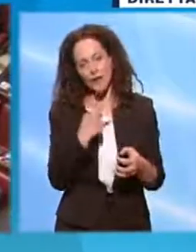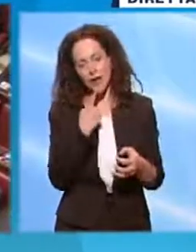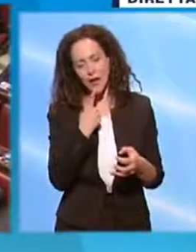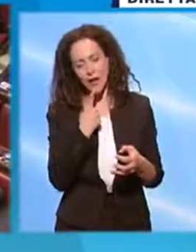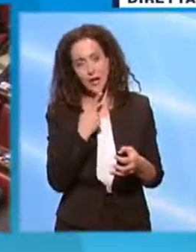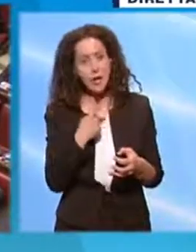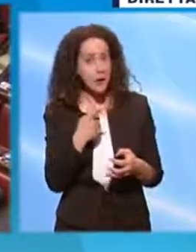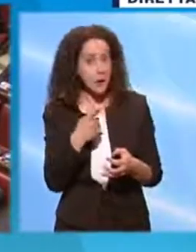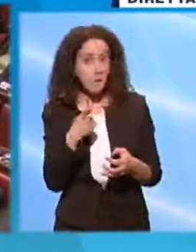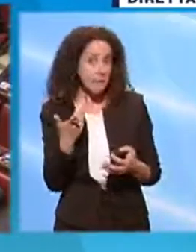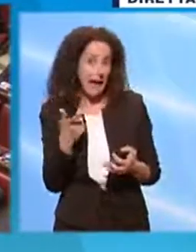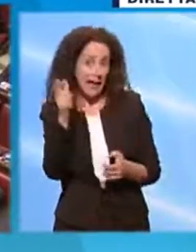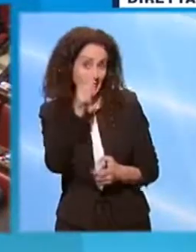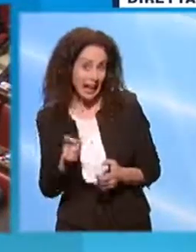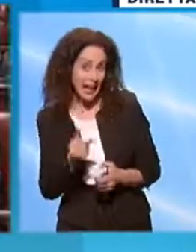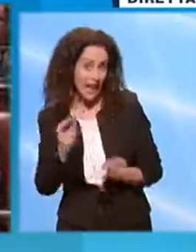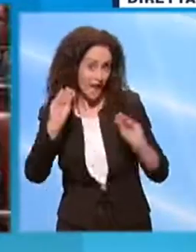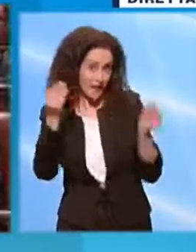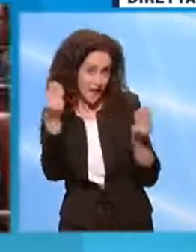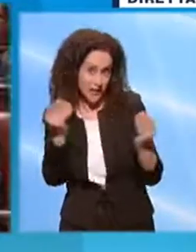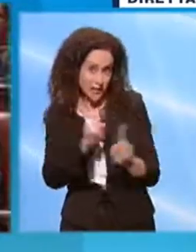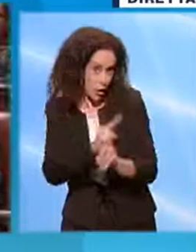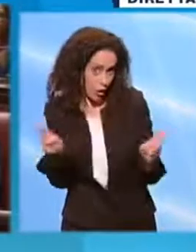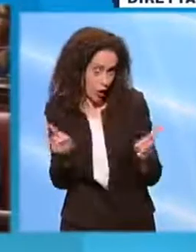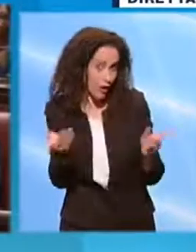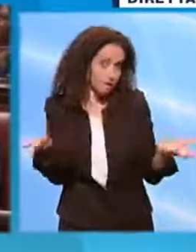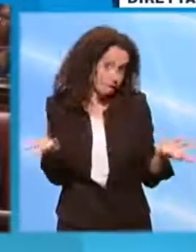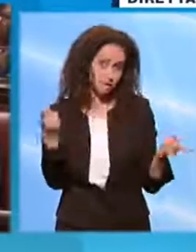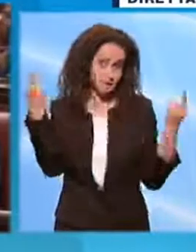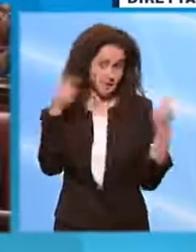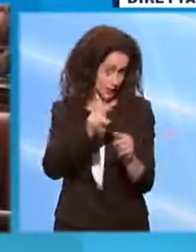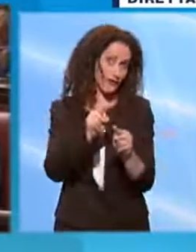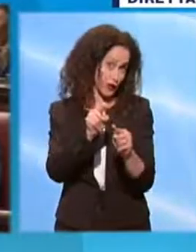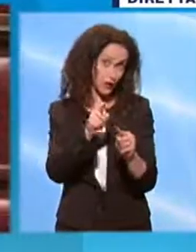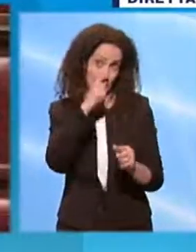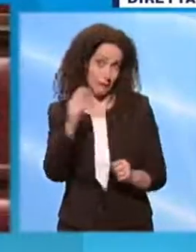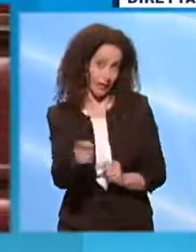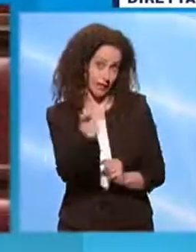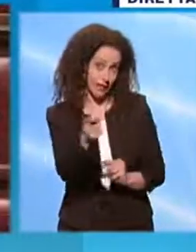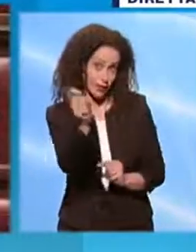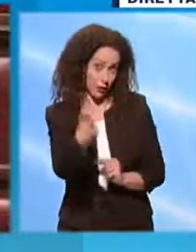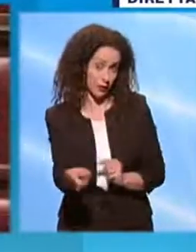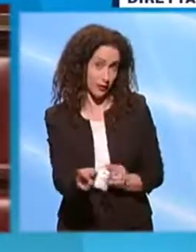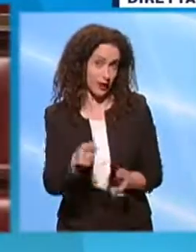italiani FES non sono e quindi è difficile che li prendiamo in giro.